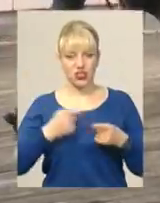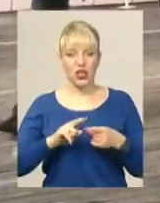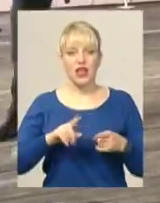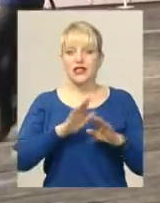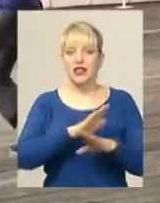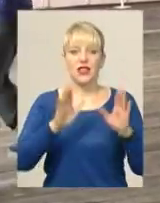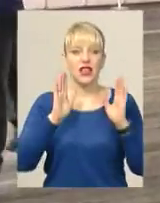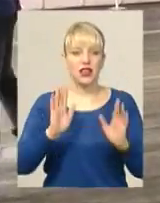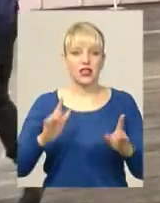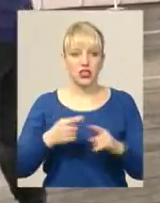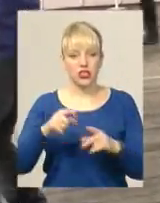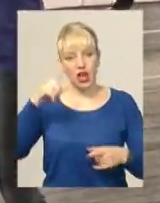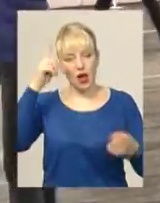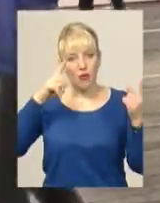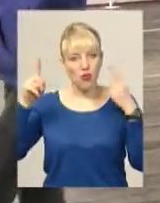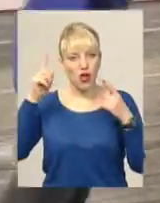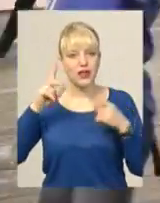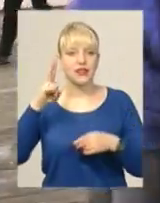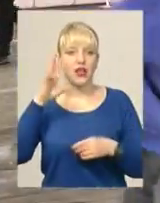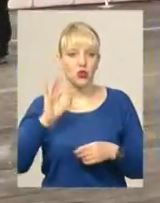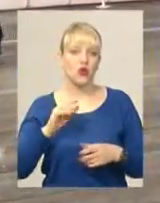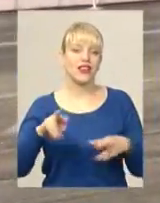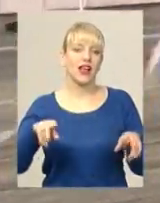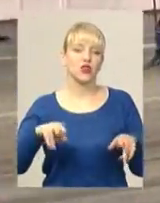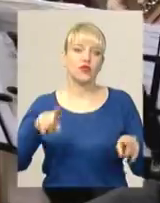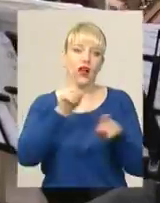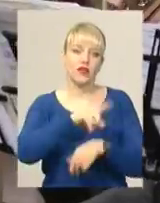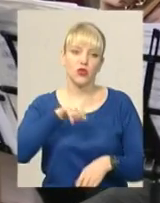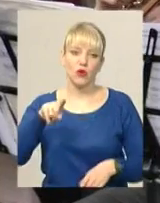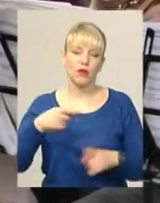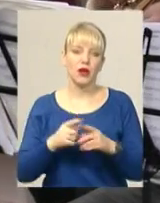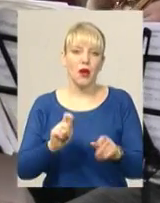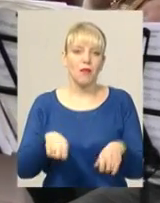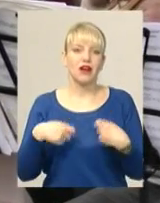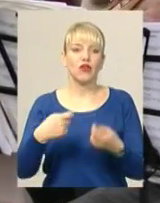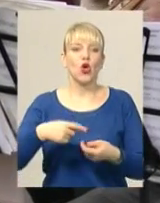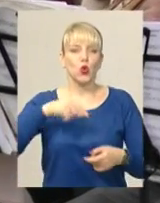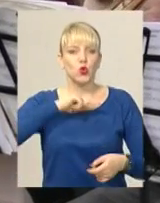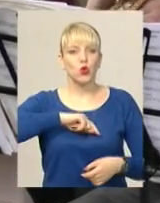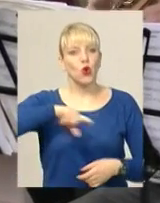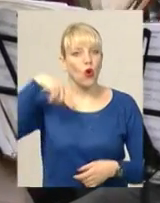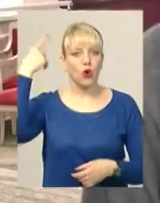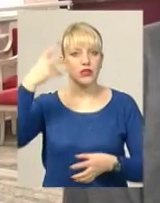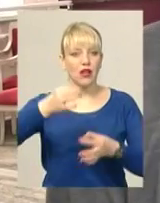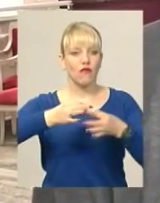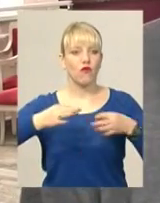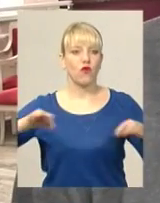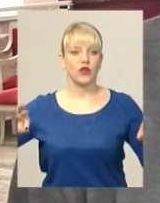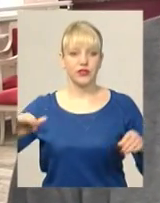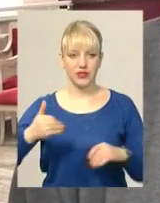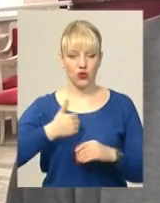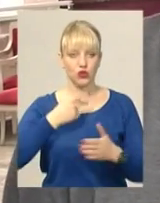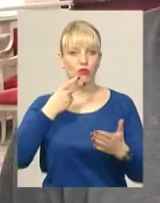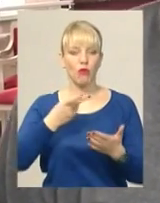покладена на музику поезія, але й танцювальні номери. Вони мають передавати дух козацької вольниці, описаної Шевченко. Ми хочемо